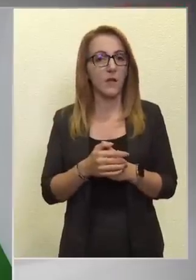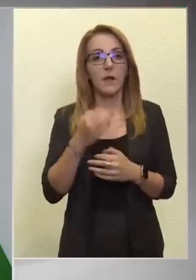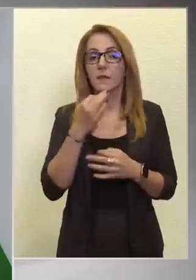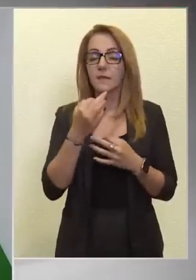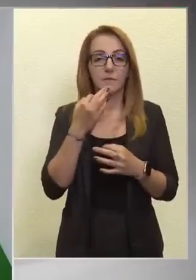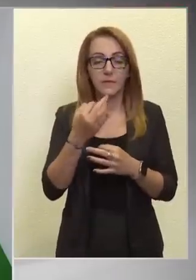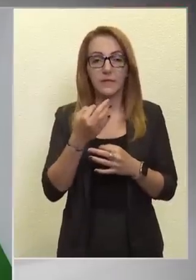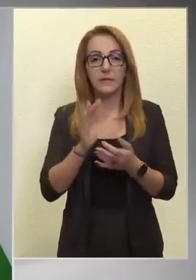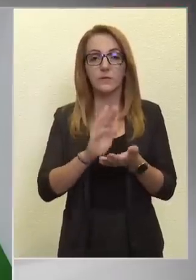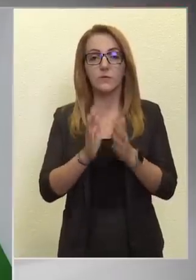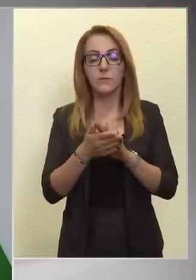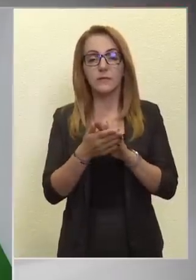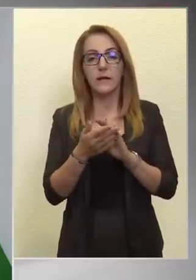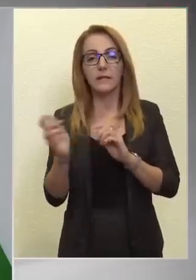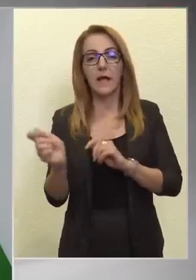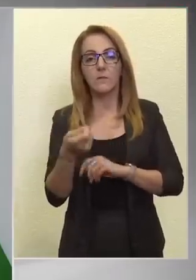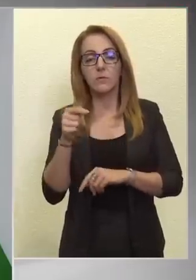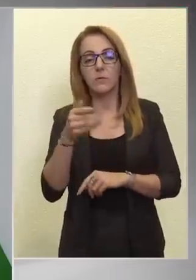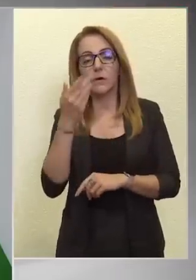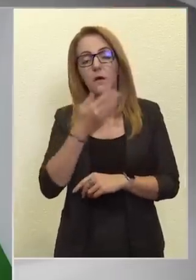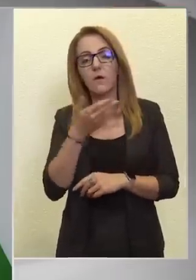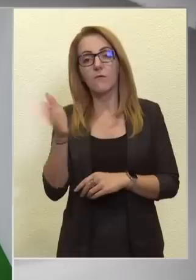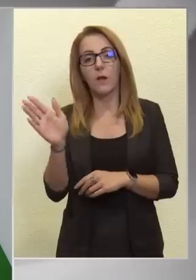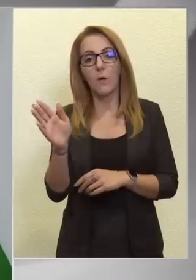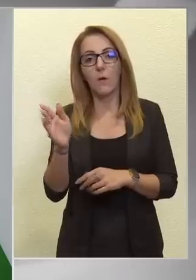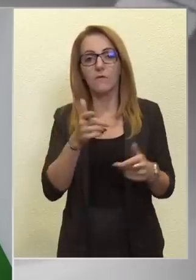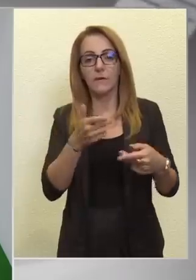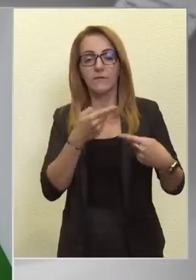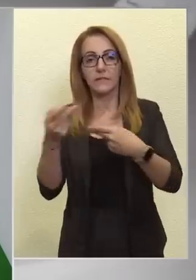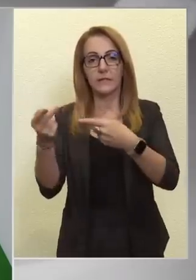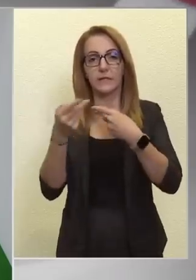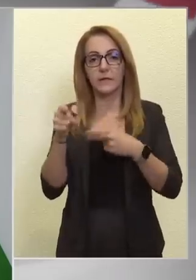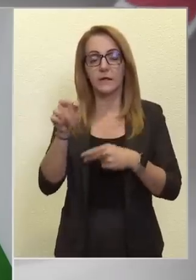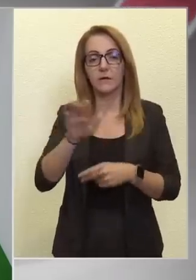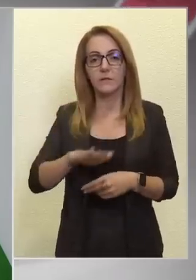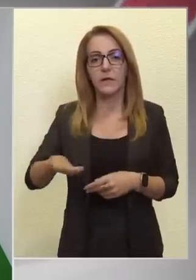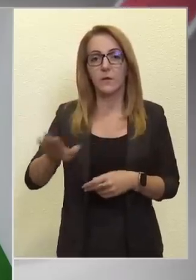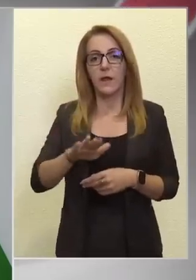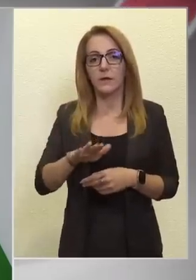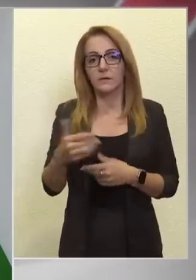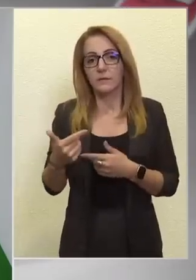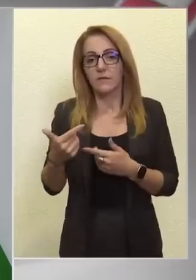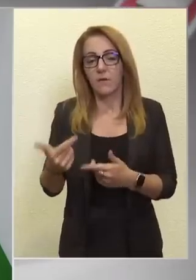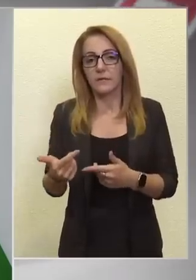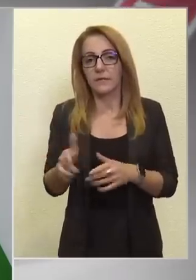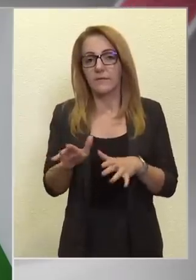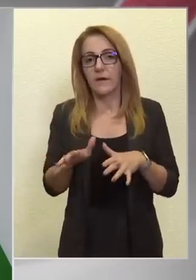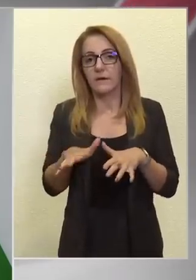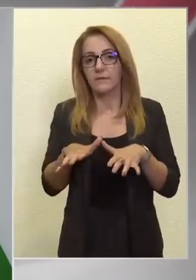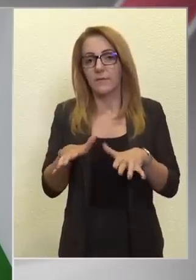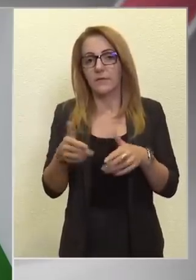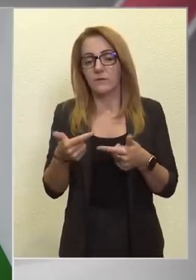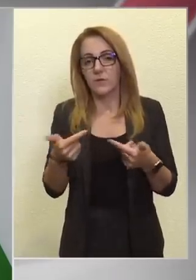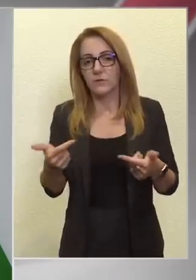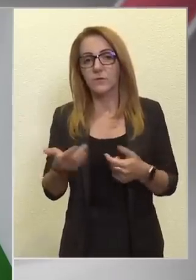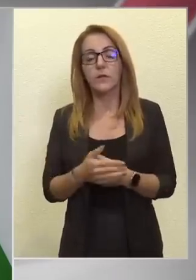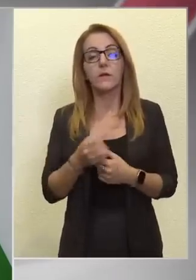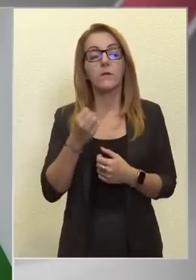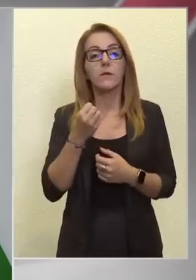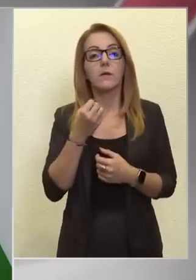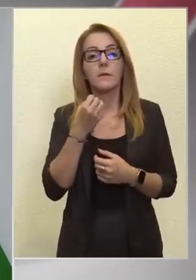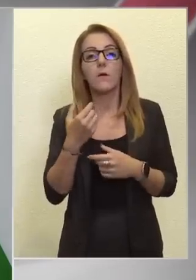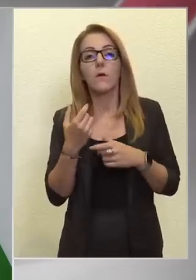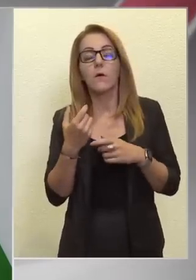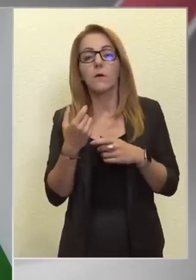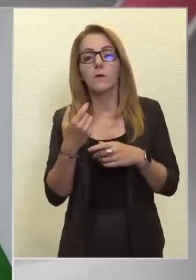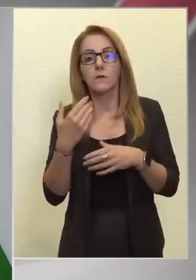kérdés, hogy minden háborúban, hogyha valahol fegyvereket szállítanak, akkor az a terület, az kivantéve támadások meg. Aztán ez mikor következik be